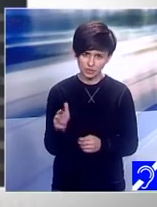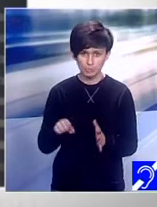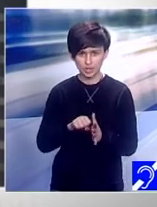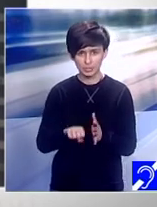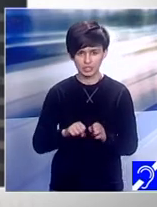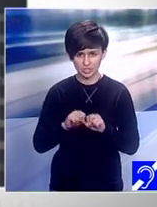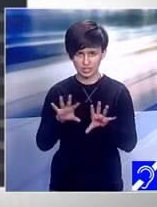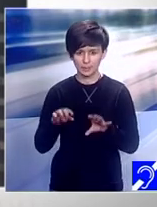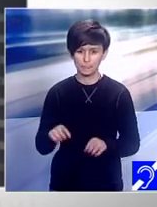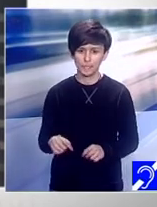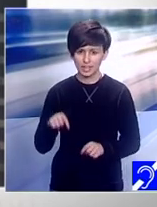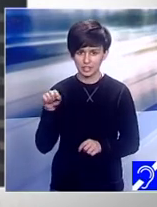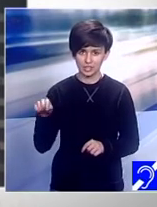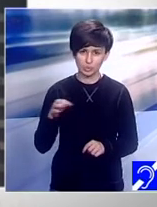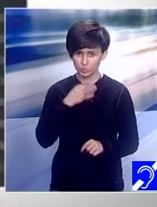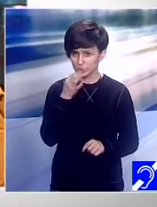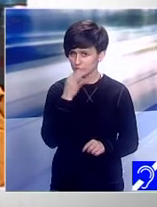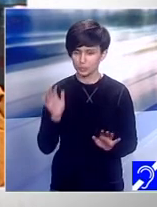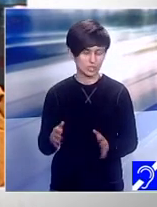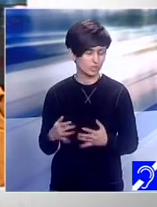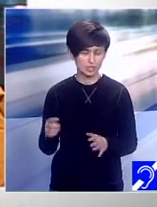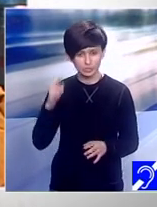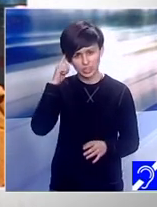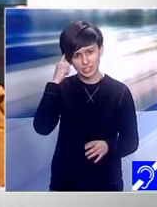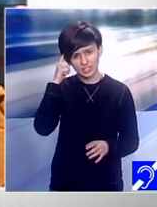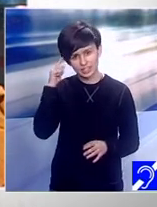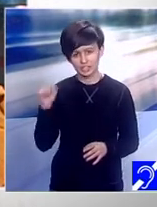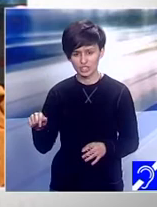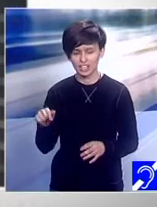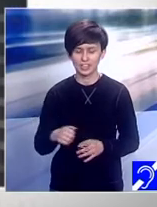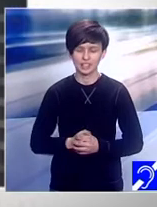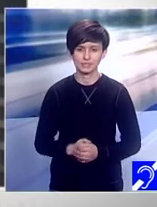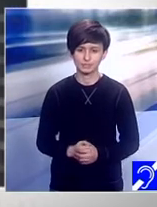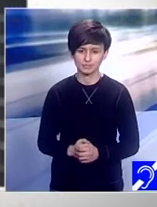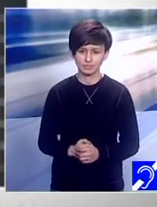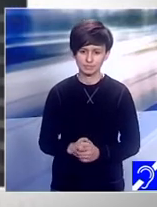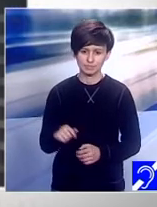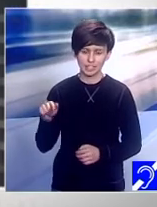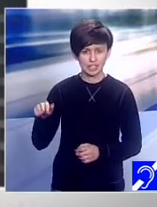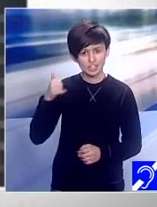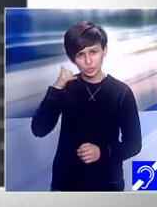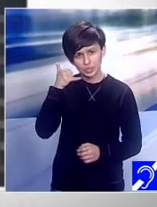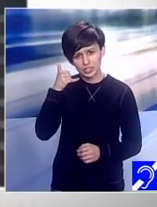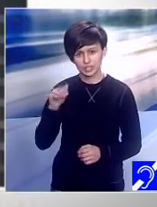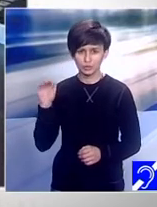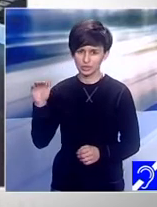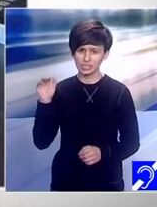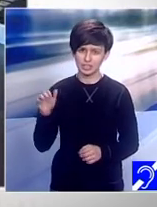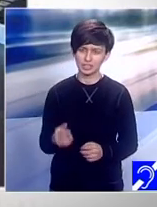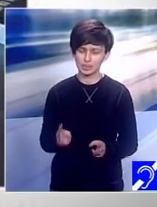spui că te gândești la ei. Întotdeauna. Trup și suflet. Le dai telefon, întrebi cum se simt. Întotdeauna.